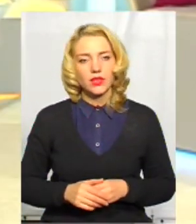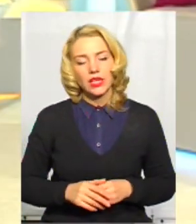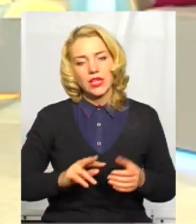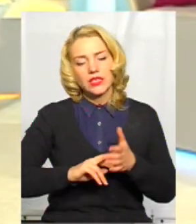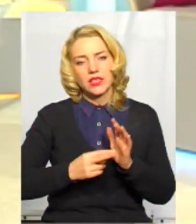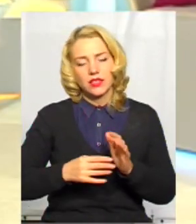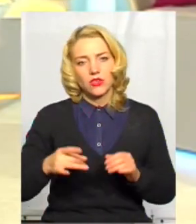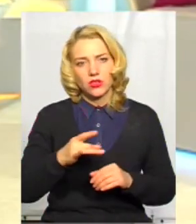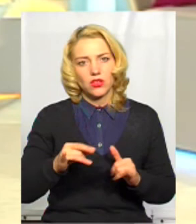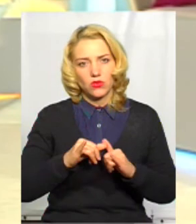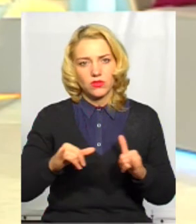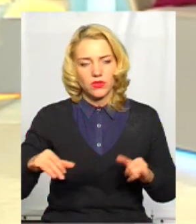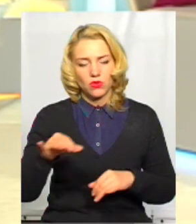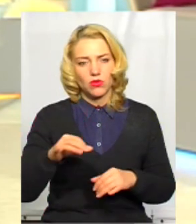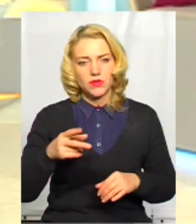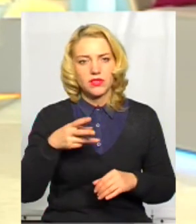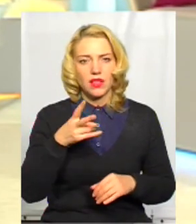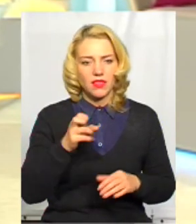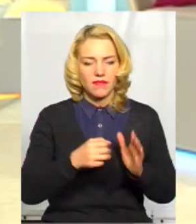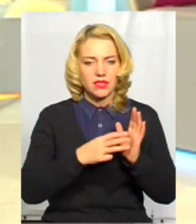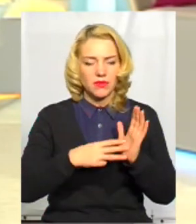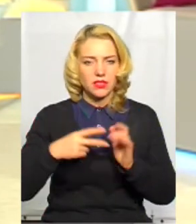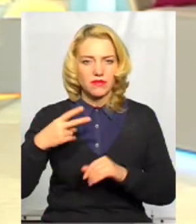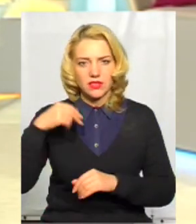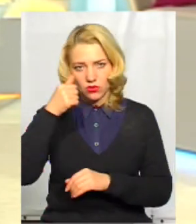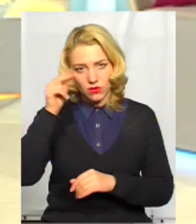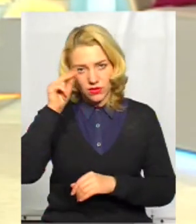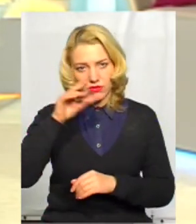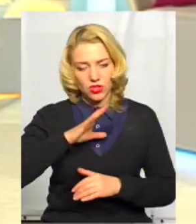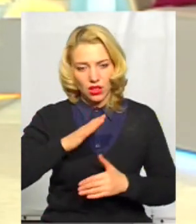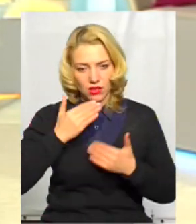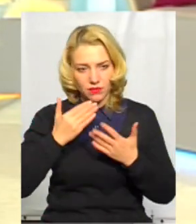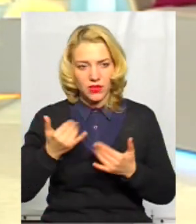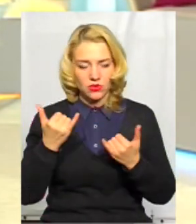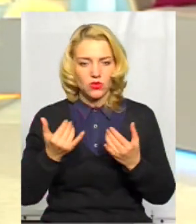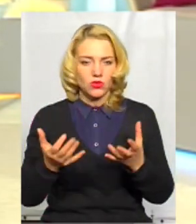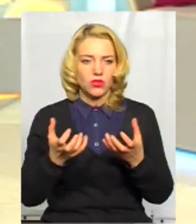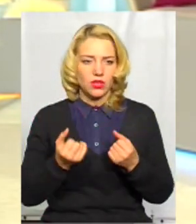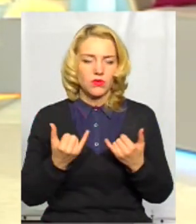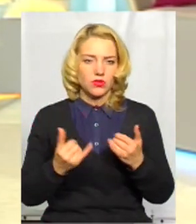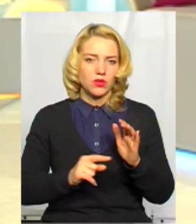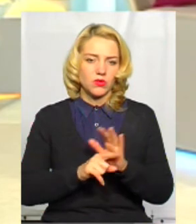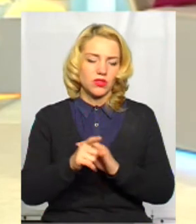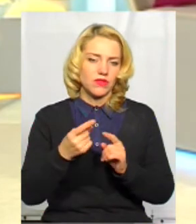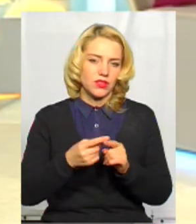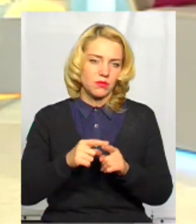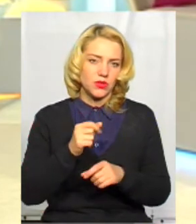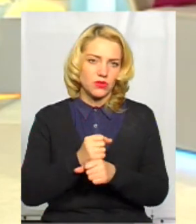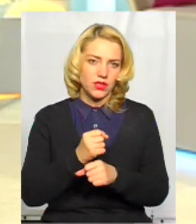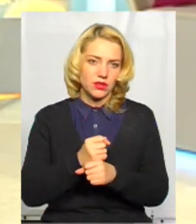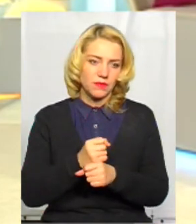регіонального розвитку області на 18-20 роки вивчали? Сьогодні її отримав, сьогодні вже над нею почав працювати.